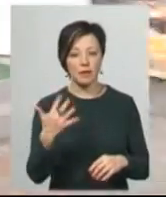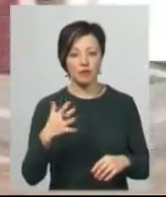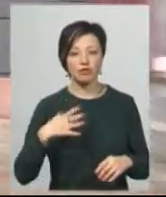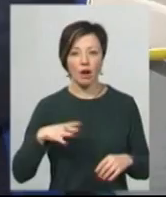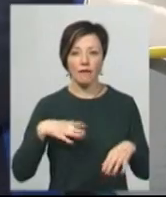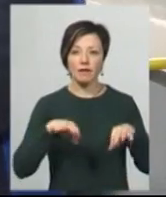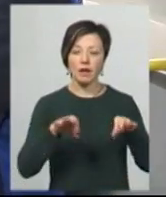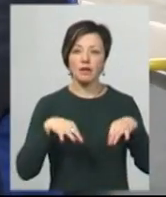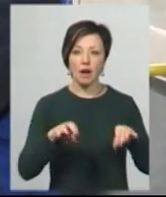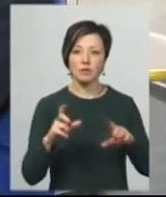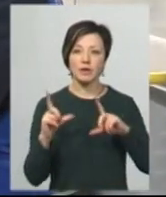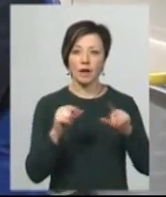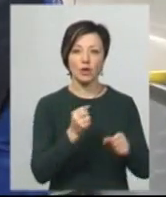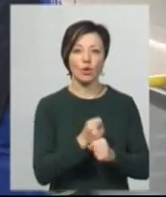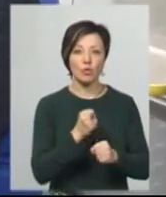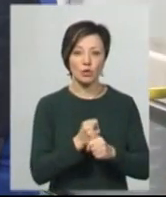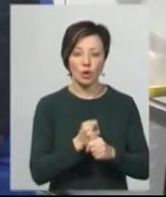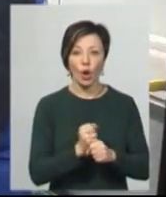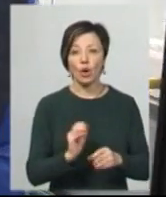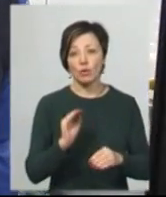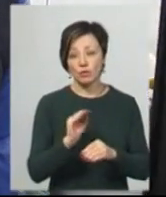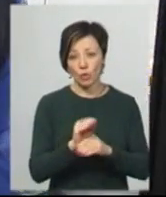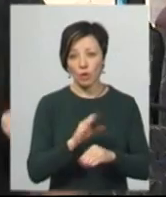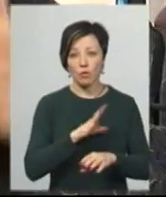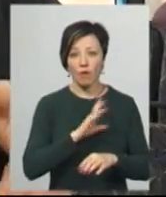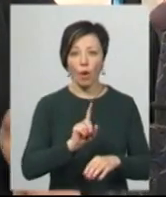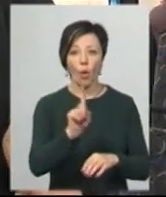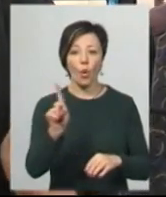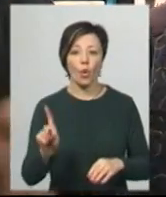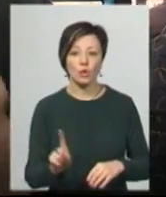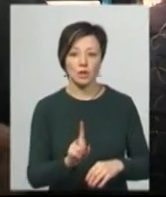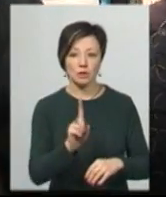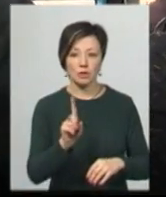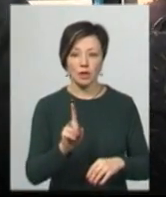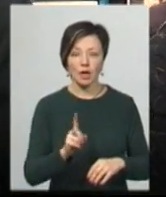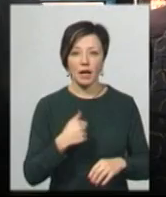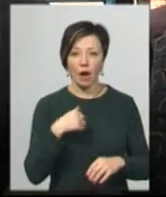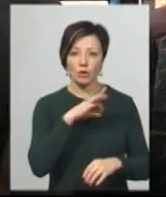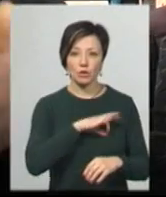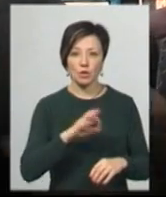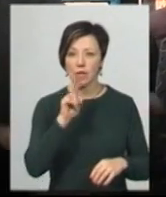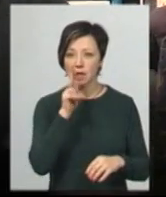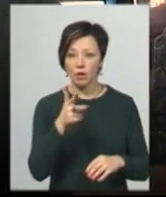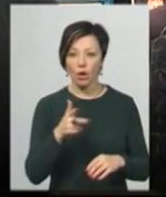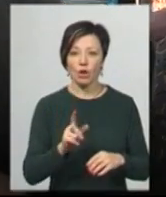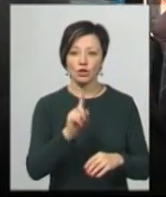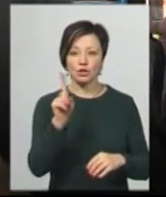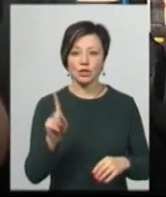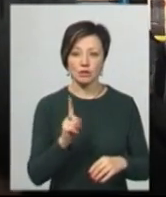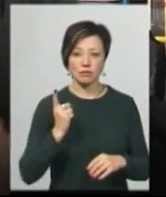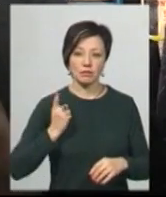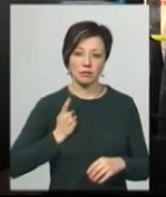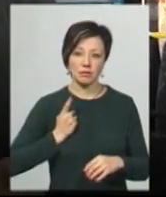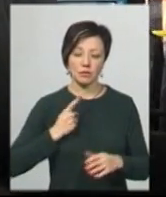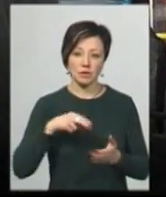чекав на транспорт, аби дістатись на роботу. Додає, бувало майже годину. Користуюся цим маршрутом три роки, доходить до того, що по годині стоїш, чекаєш,